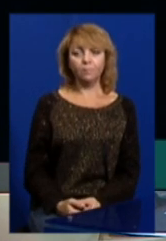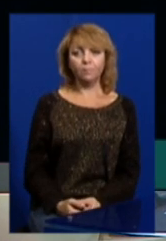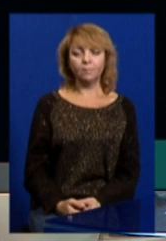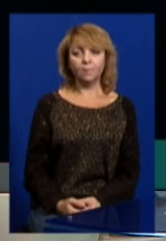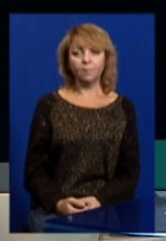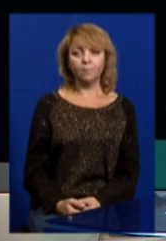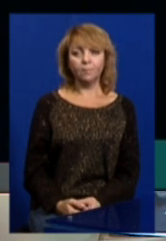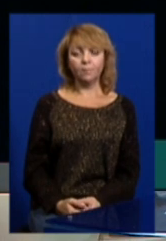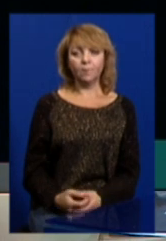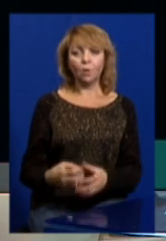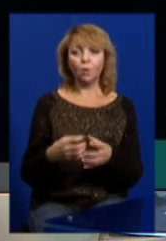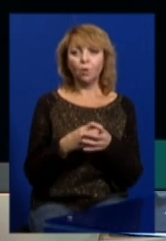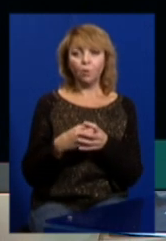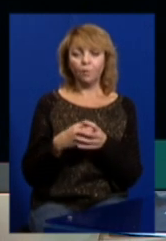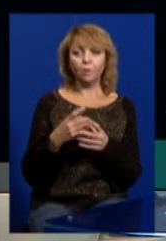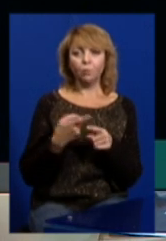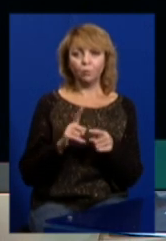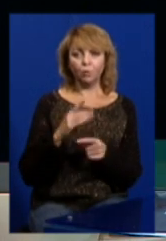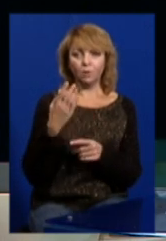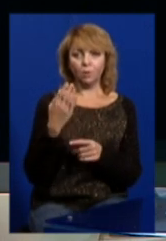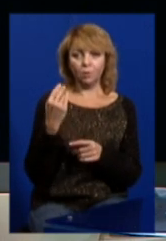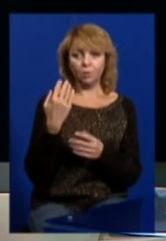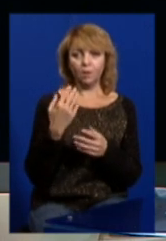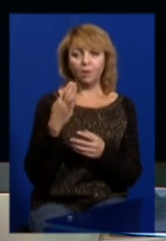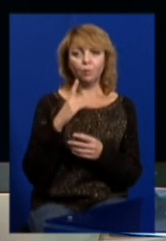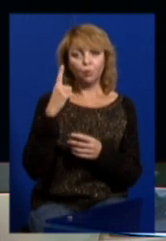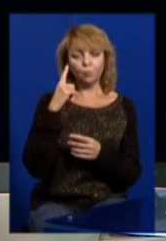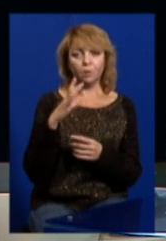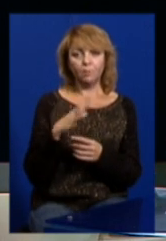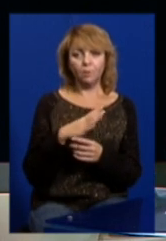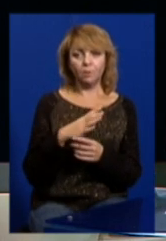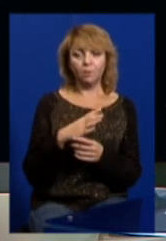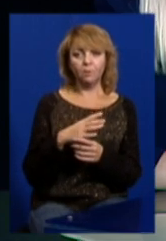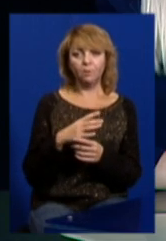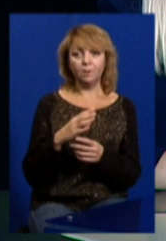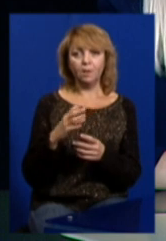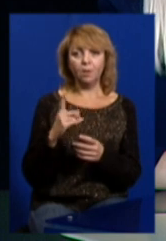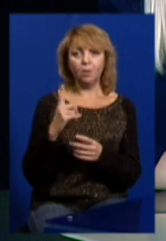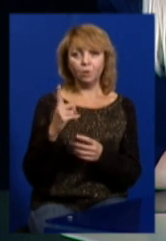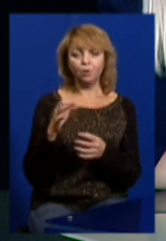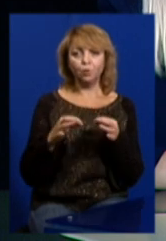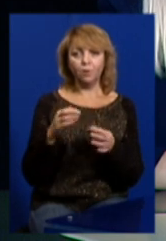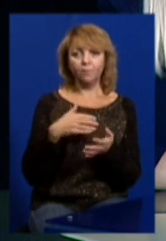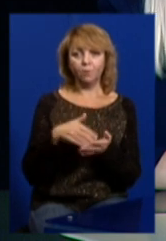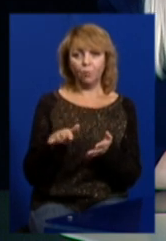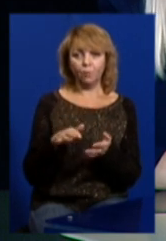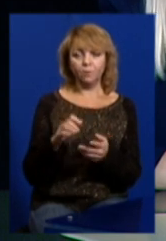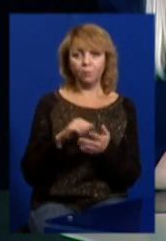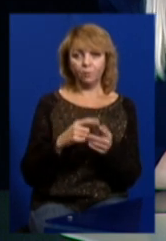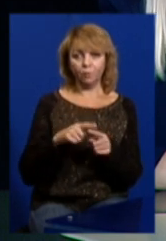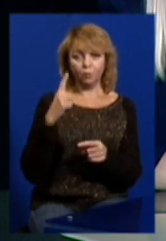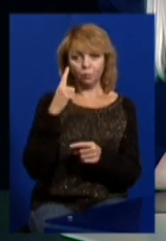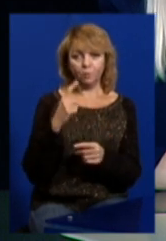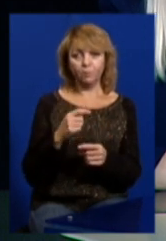Колегіальна там була ще особлива думка, да? Окрима думка була. думка, суддя один відмовився. Так, ні,